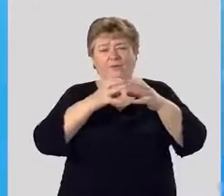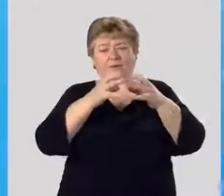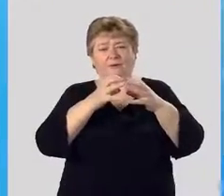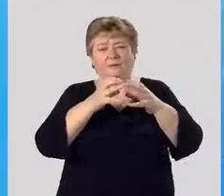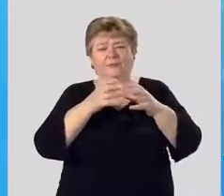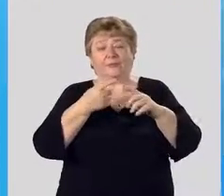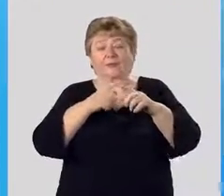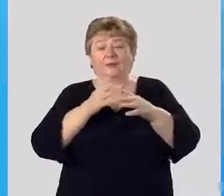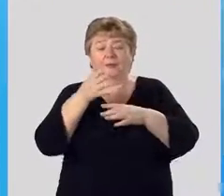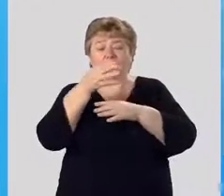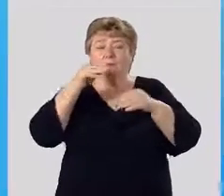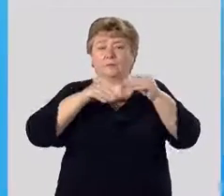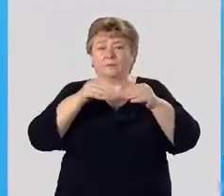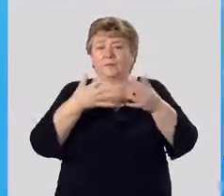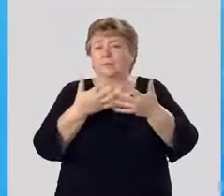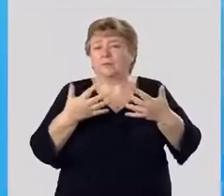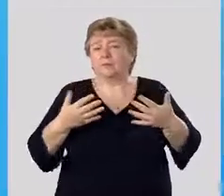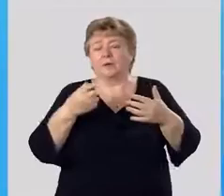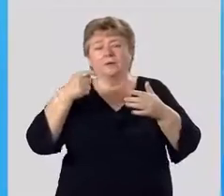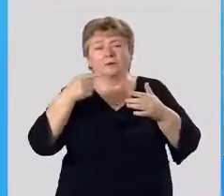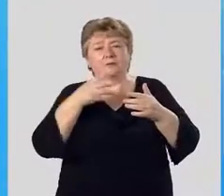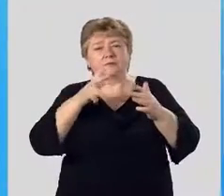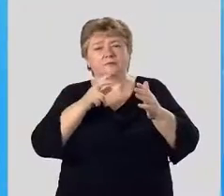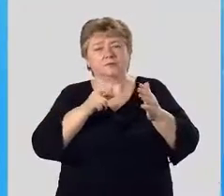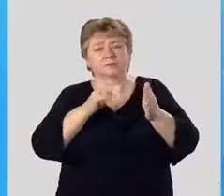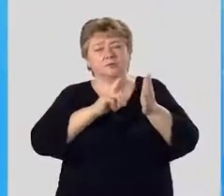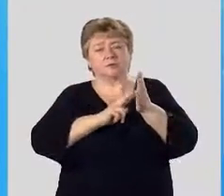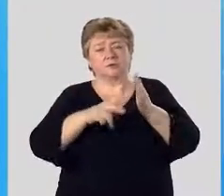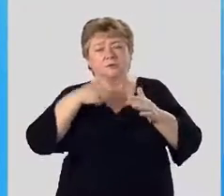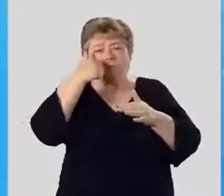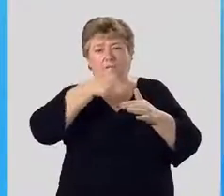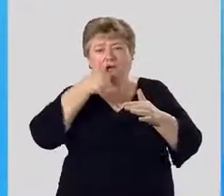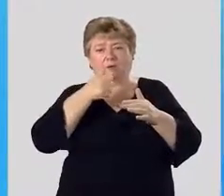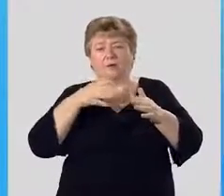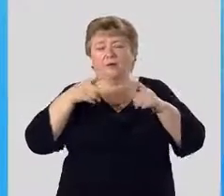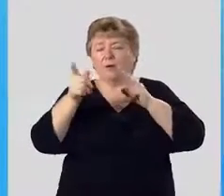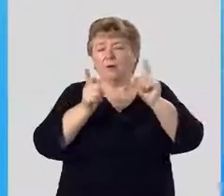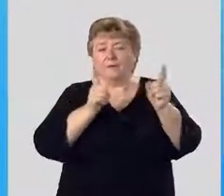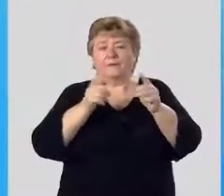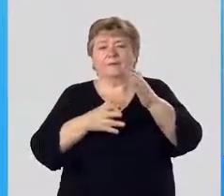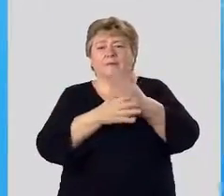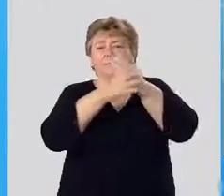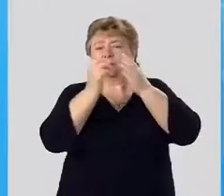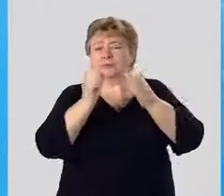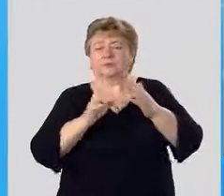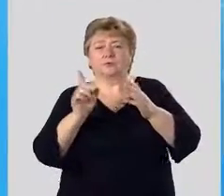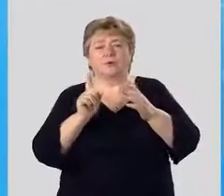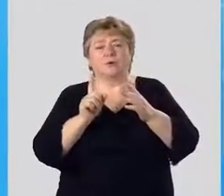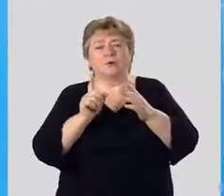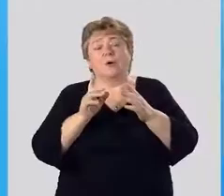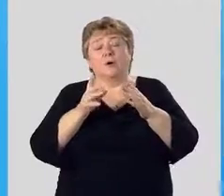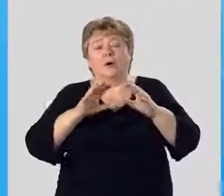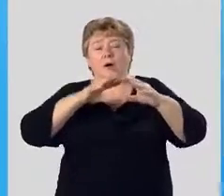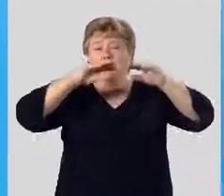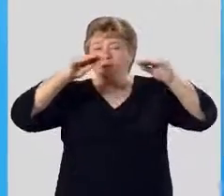Это дерево посажено примерно в 1870 году. Ветви специально поддерживаются таким образом, что